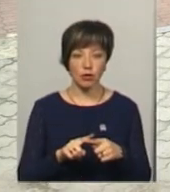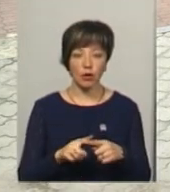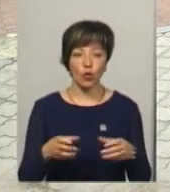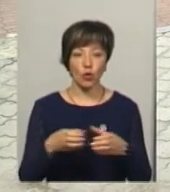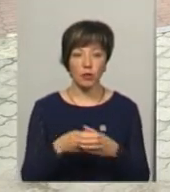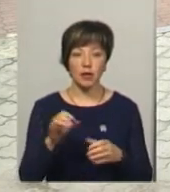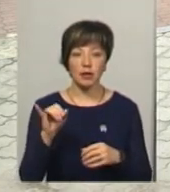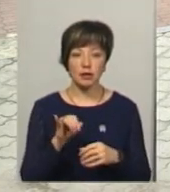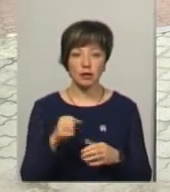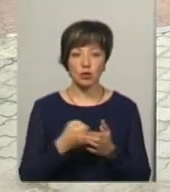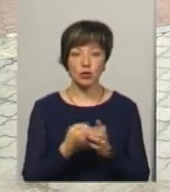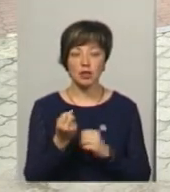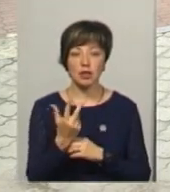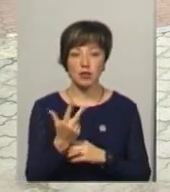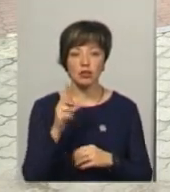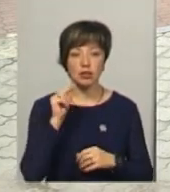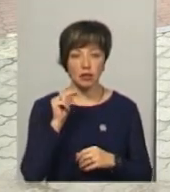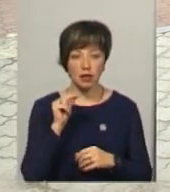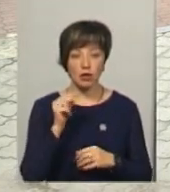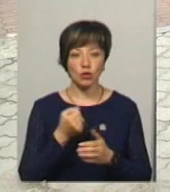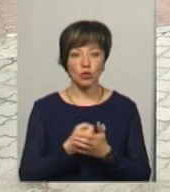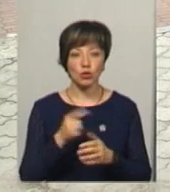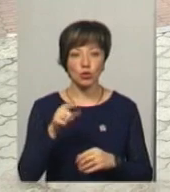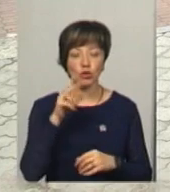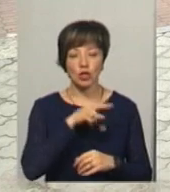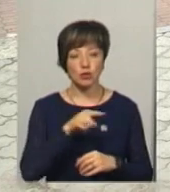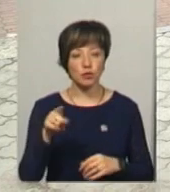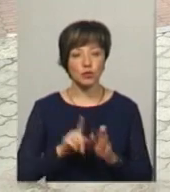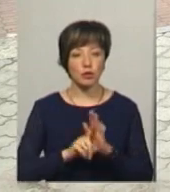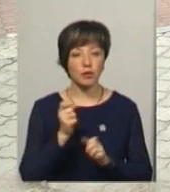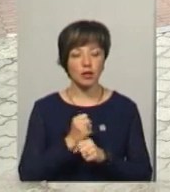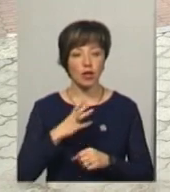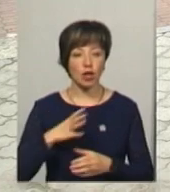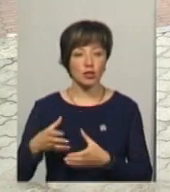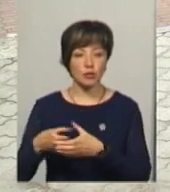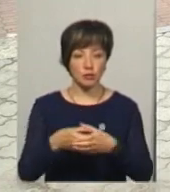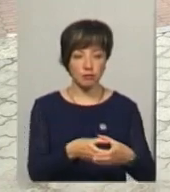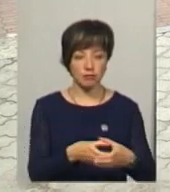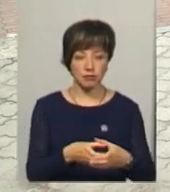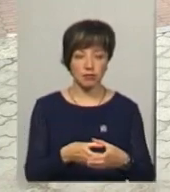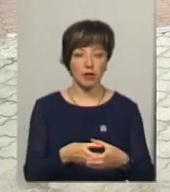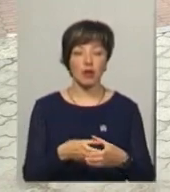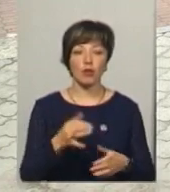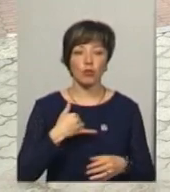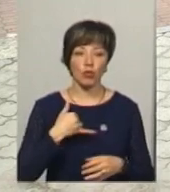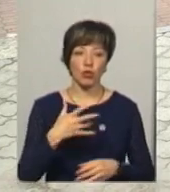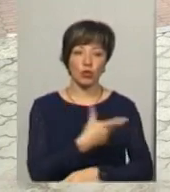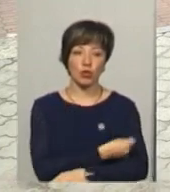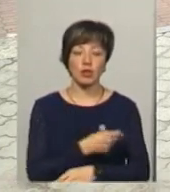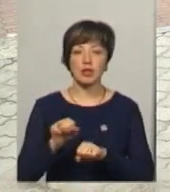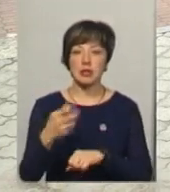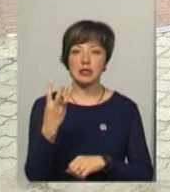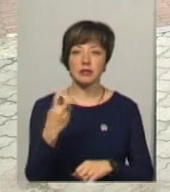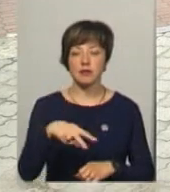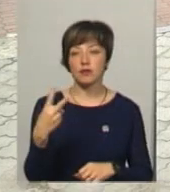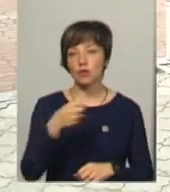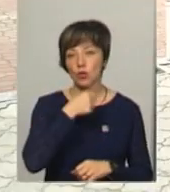групи. І до 13-го числа, тобто до того часу, коли почали працювати наші мобільні бригади, в нас було щеплено вже 322